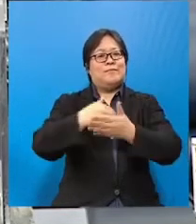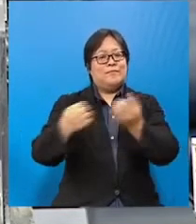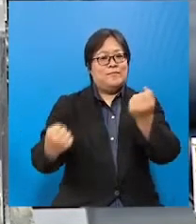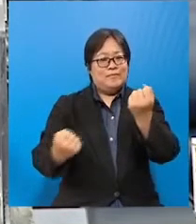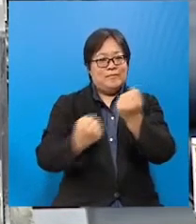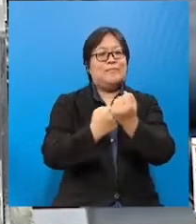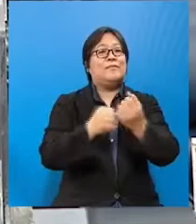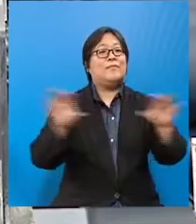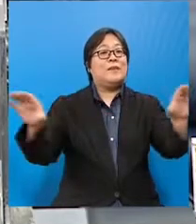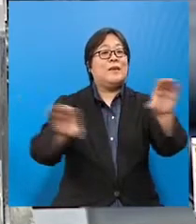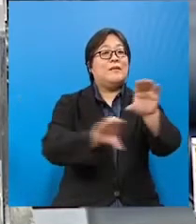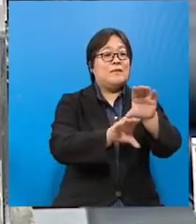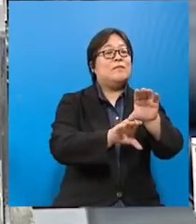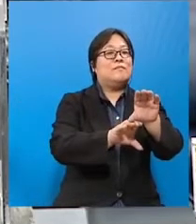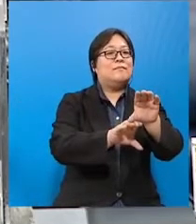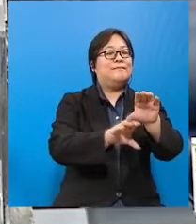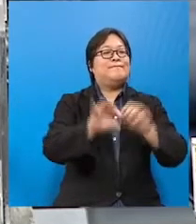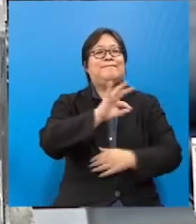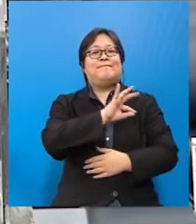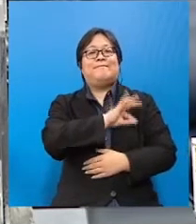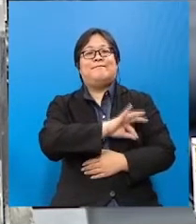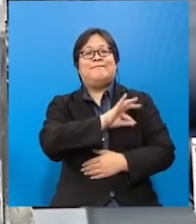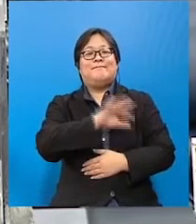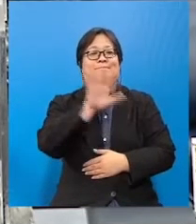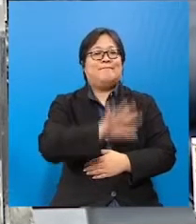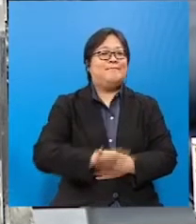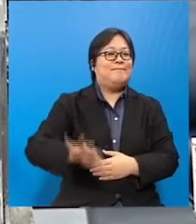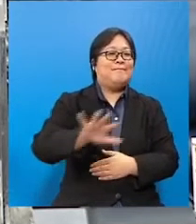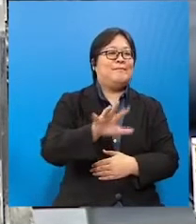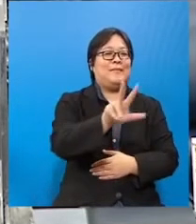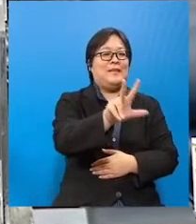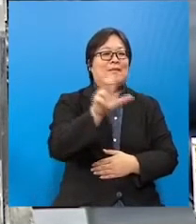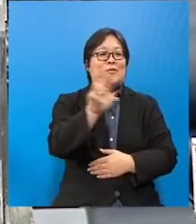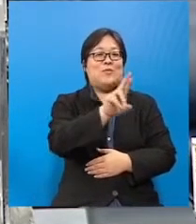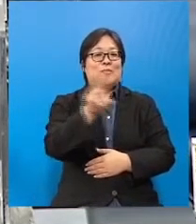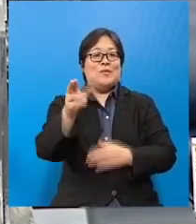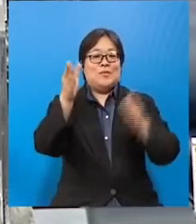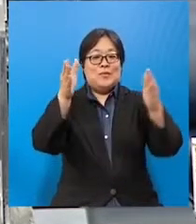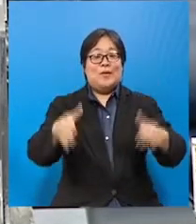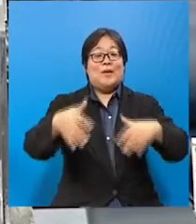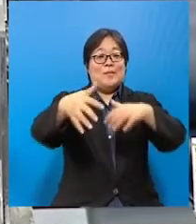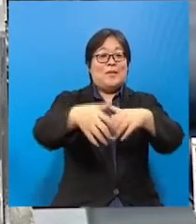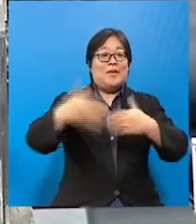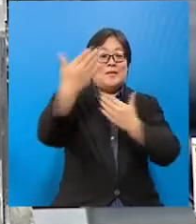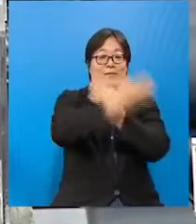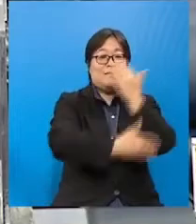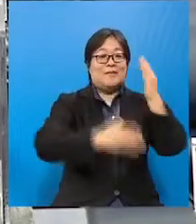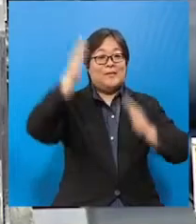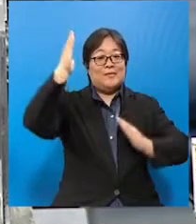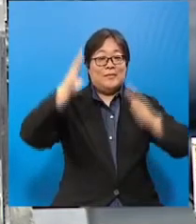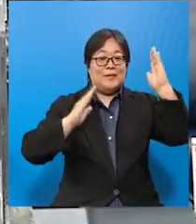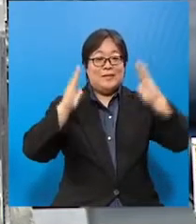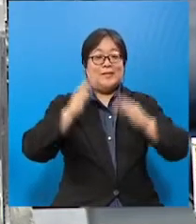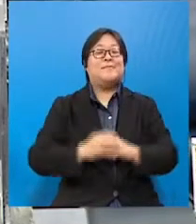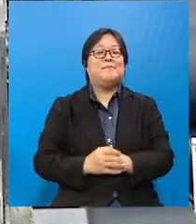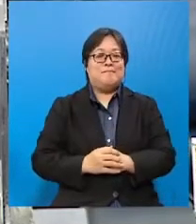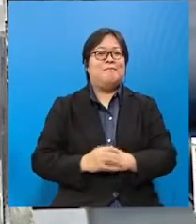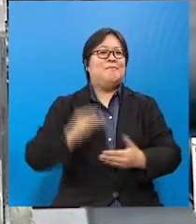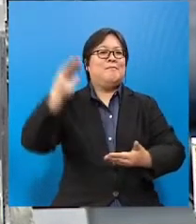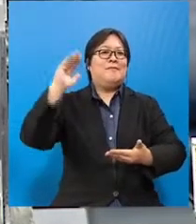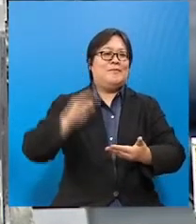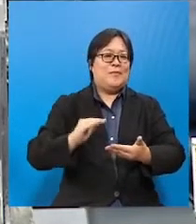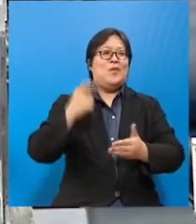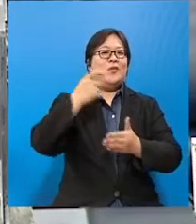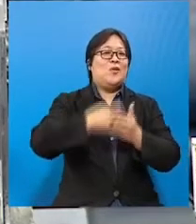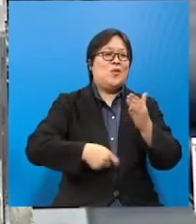subsidi dan insentif ini akan memanfaatkan kira-kira 300 ribu orang pesawat di seluruh negara dengan mengurangkan kos